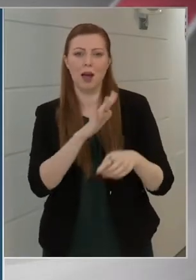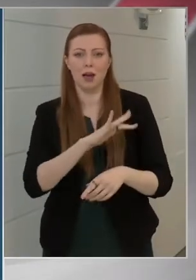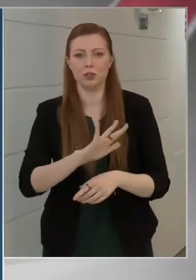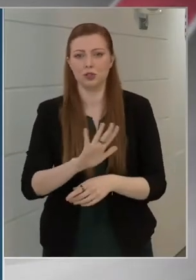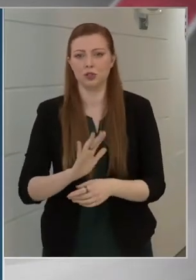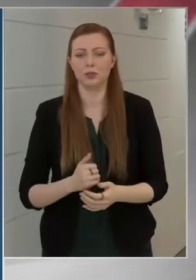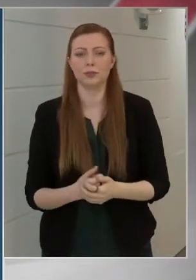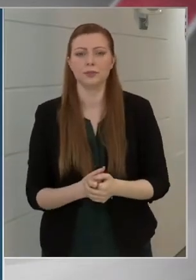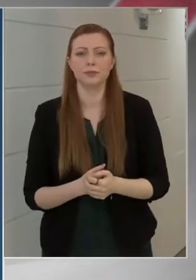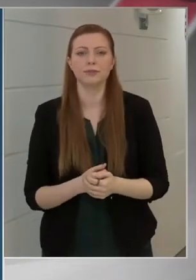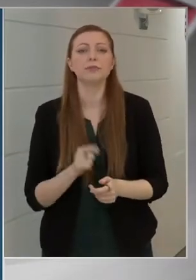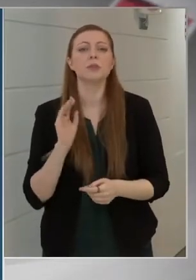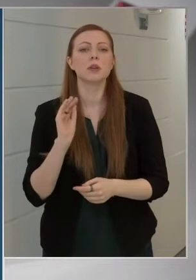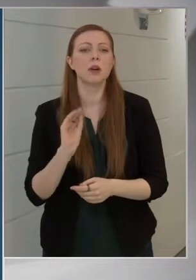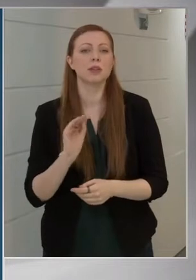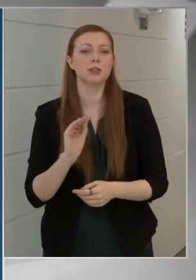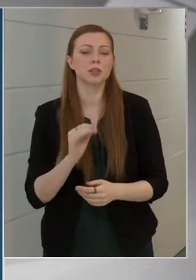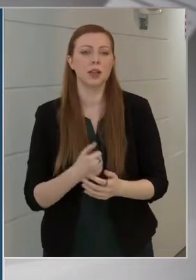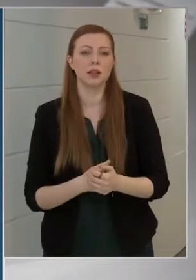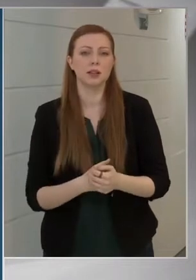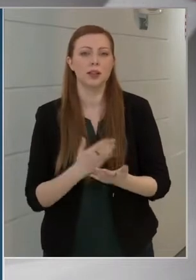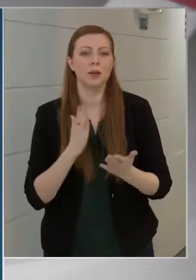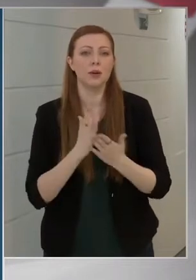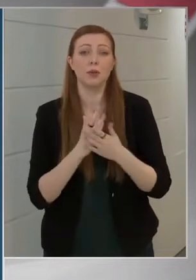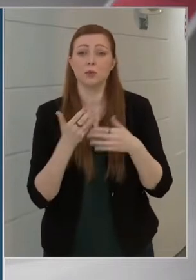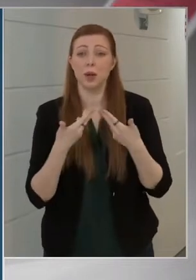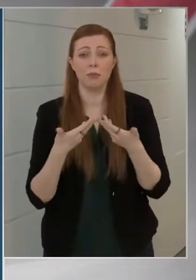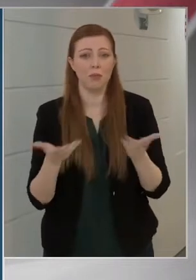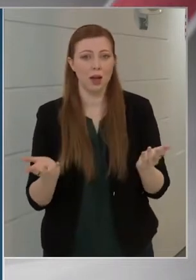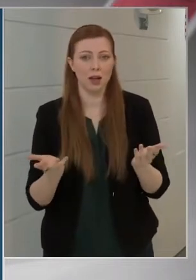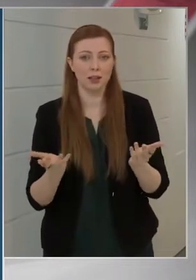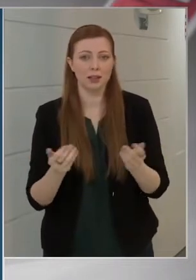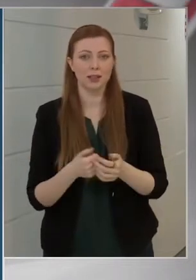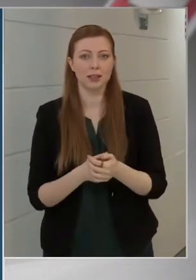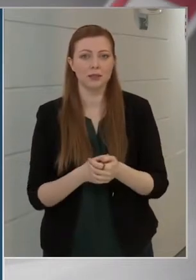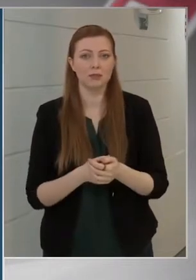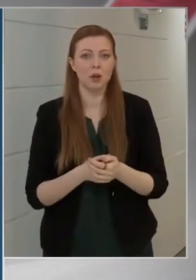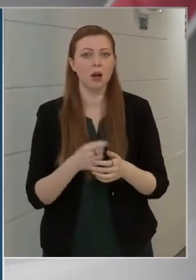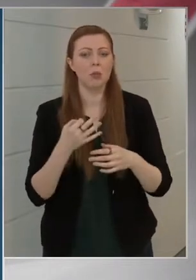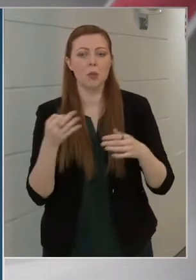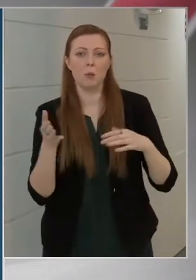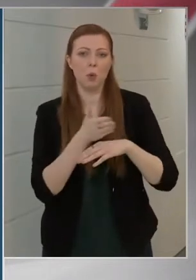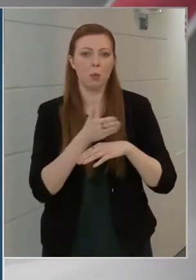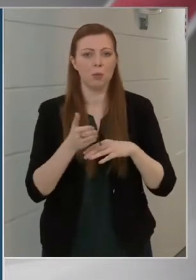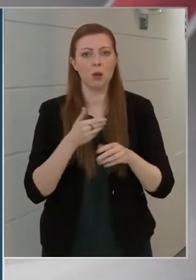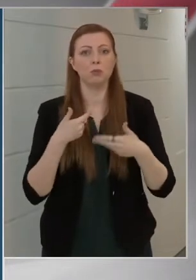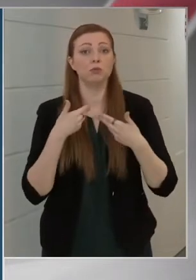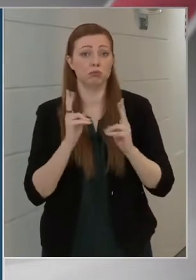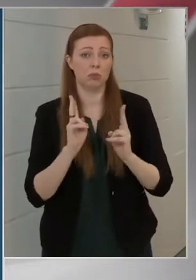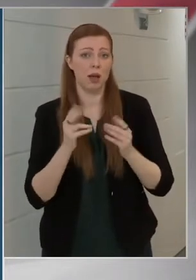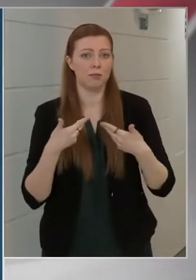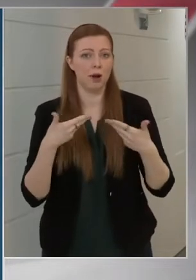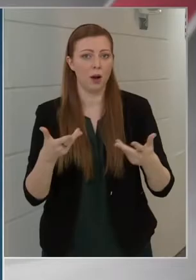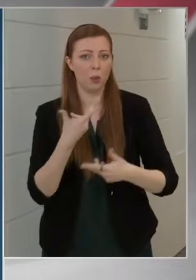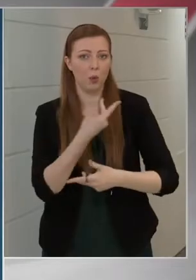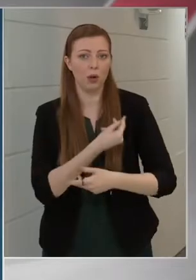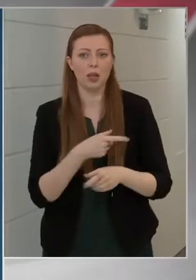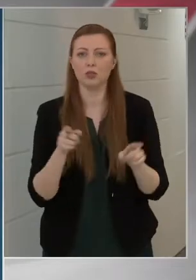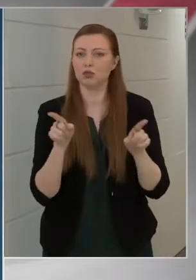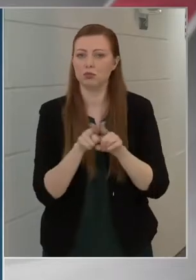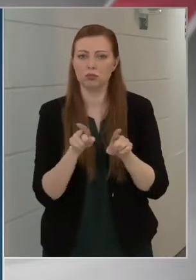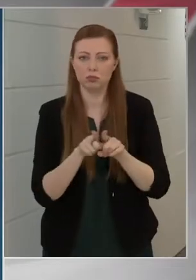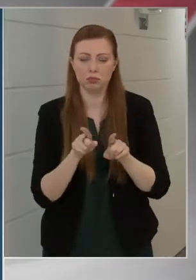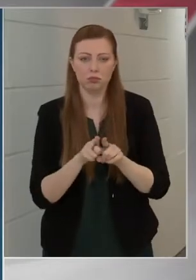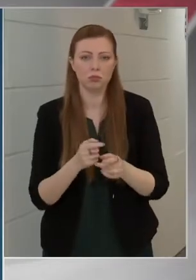Azt is jelenti, hogy most már bárki, akár napokon belül megkaphatja az oltást, függetlenül